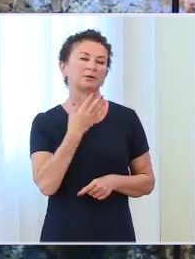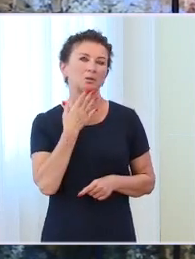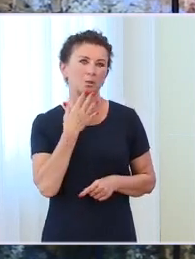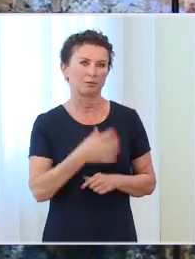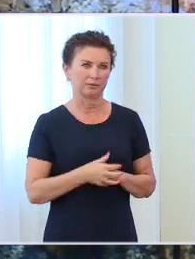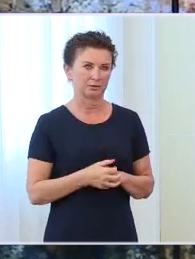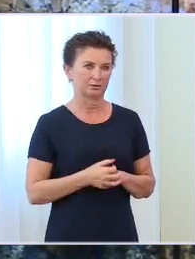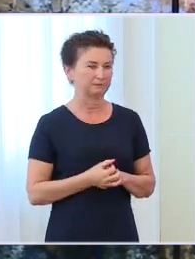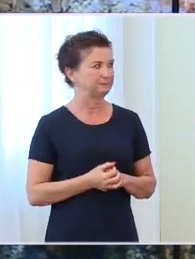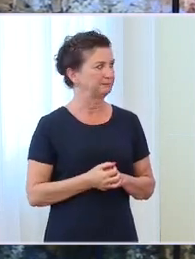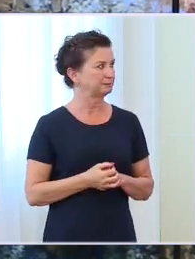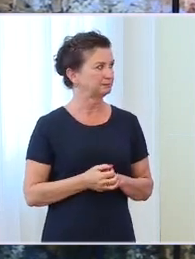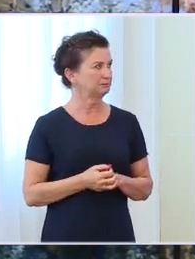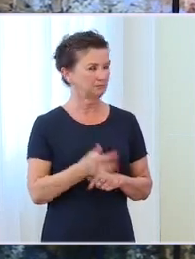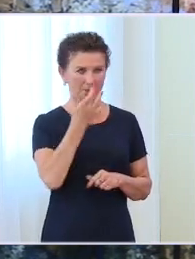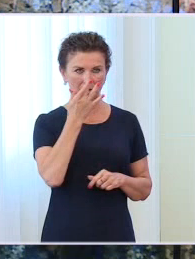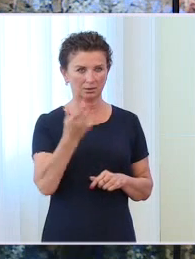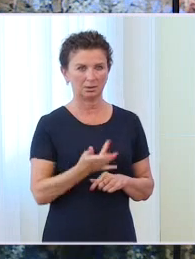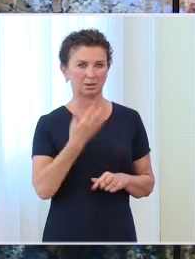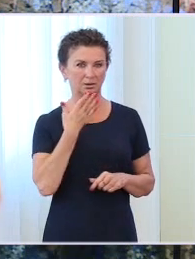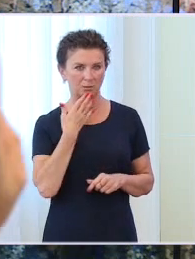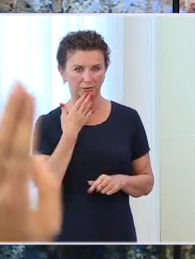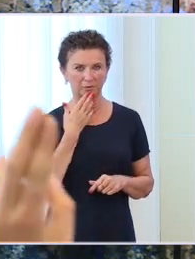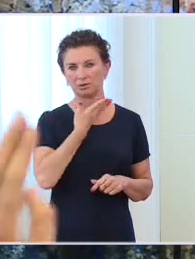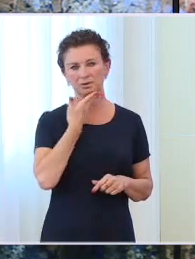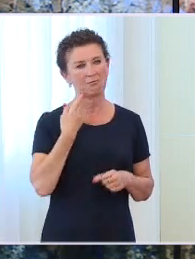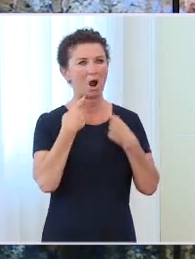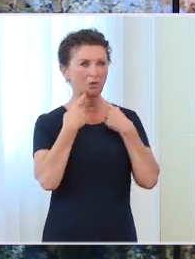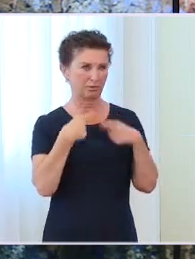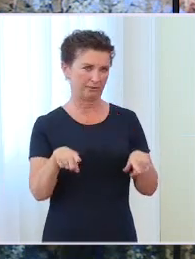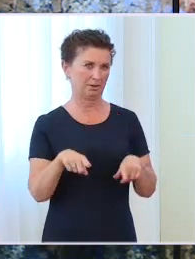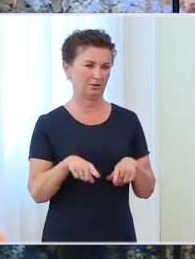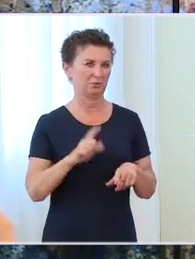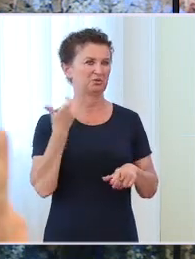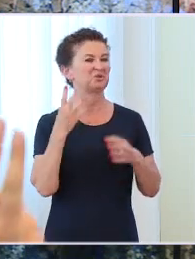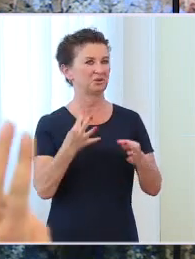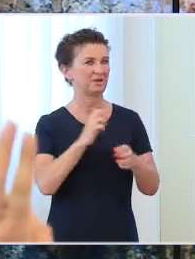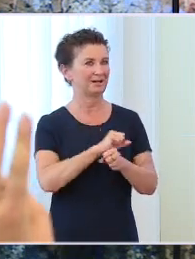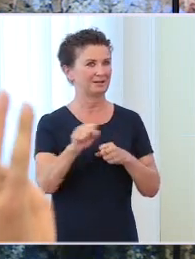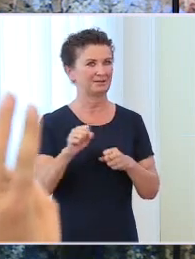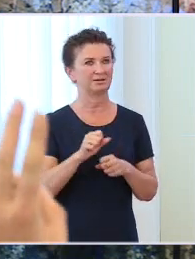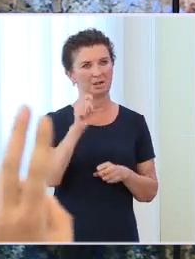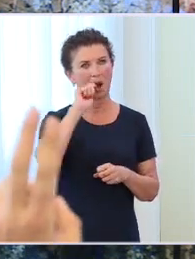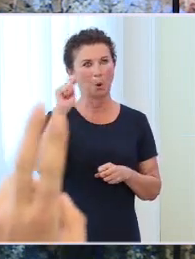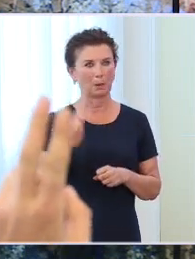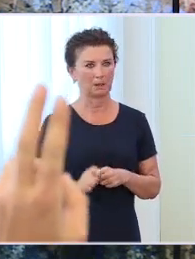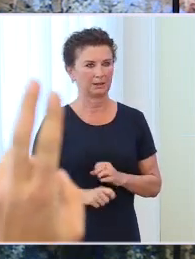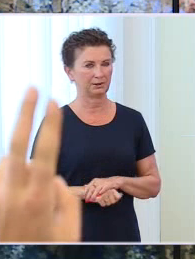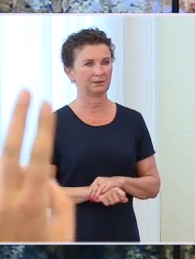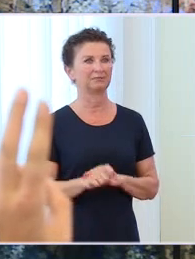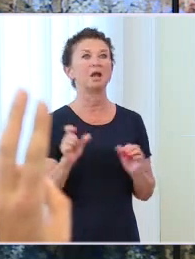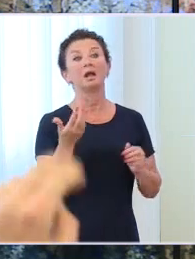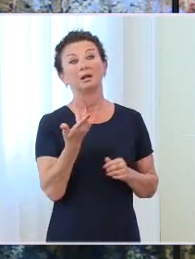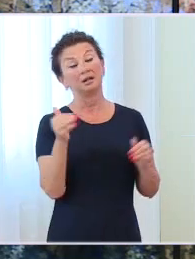nie są odpowiedzialni za to, co się dzieje w tej chwili na Ukrainie. To wszystko będzie ustalenie między ministrem finansów, a ministrem